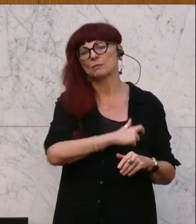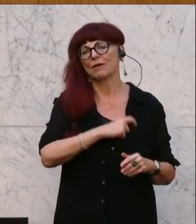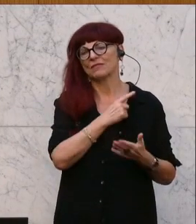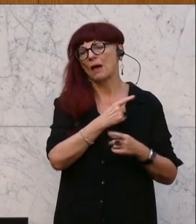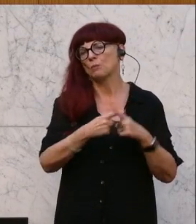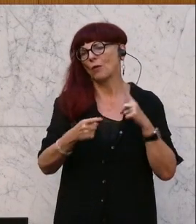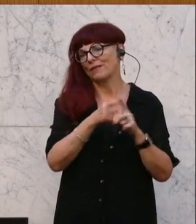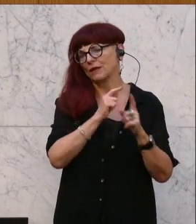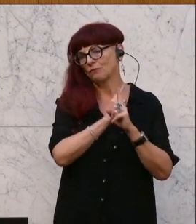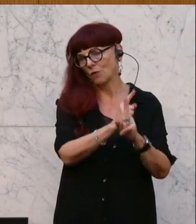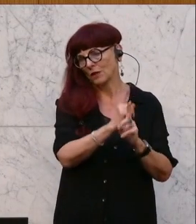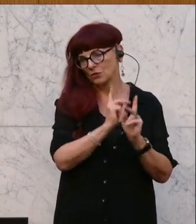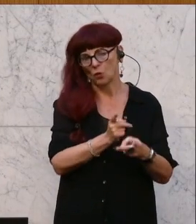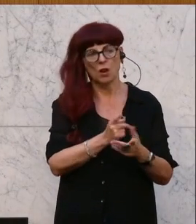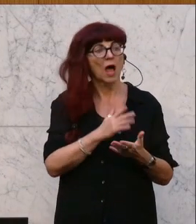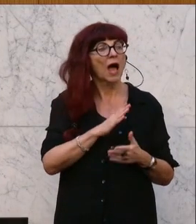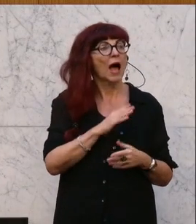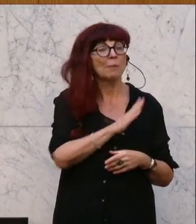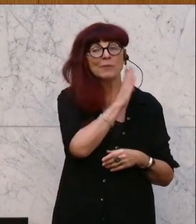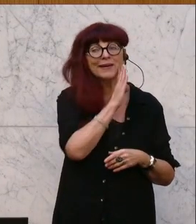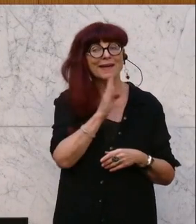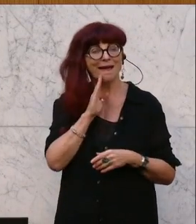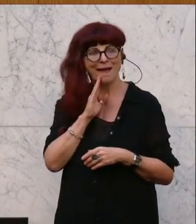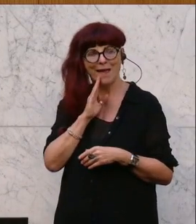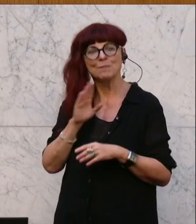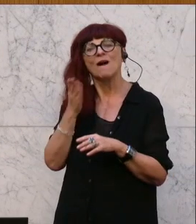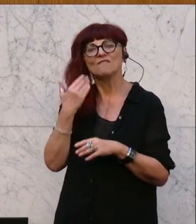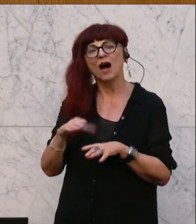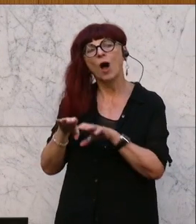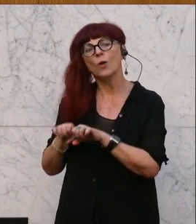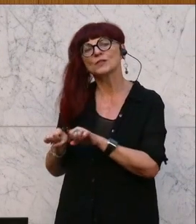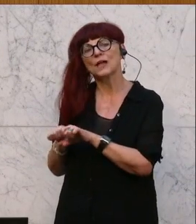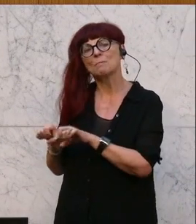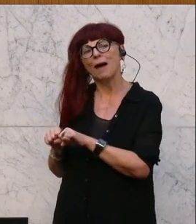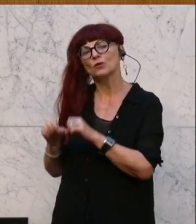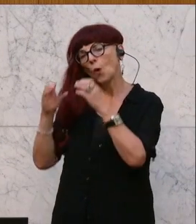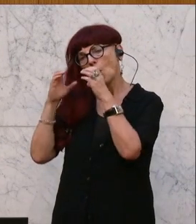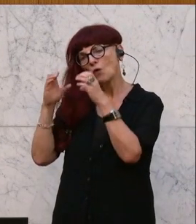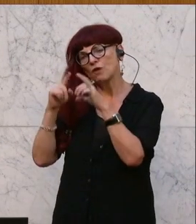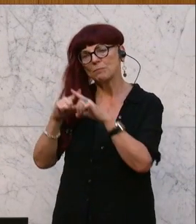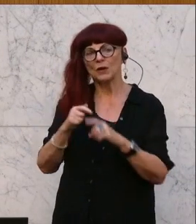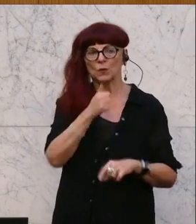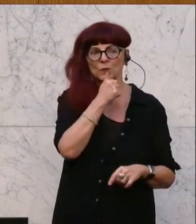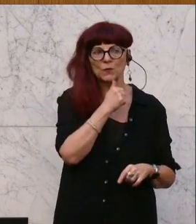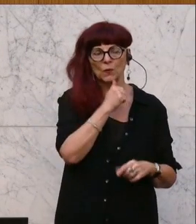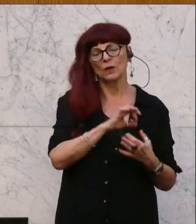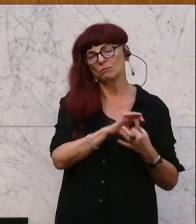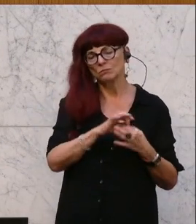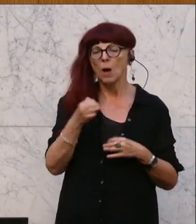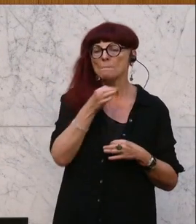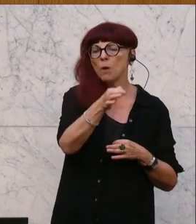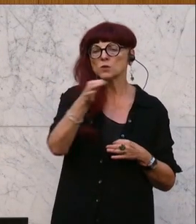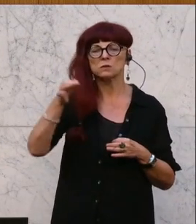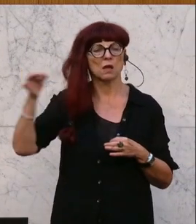Nun, in Wahrheit gab es geheime Nebenvereinbarungen zwischen ÖVP und Grünen betreffend Postenbesetzungen im